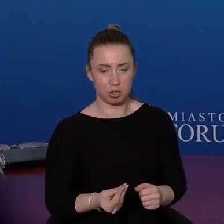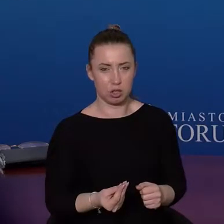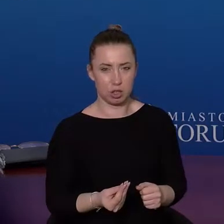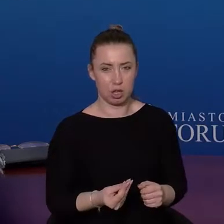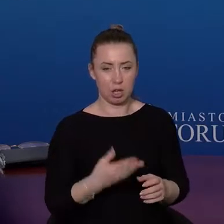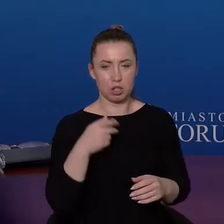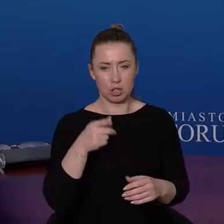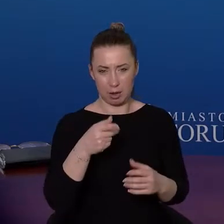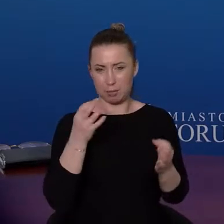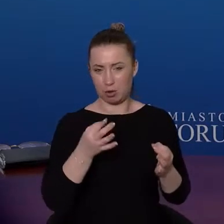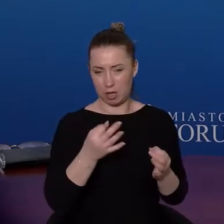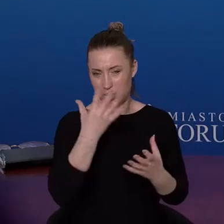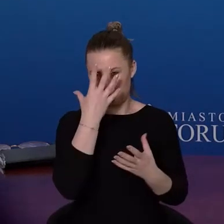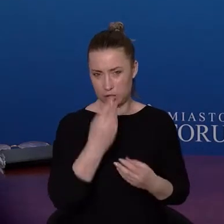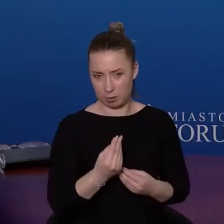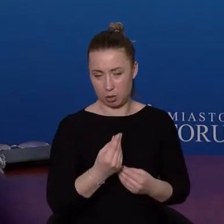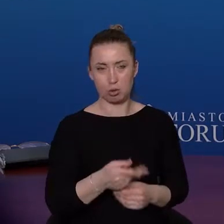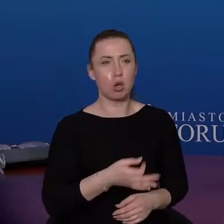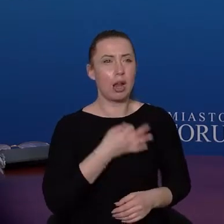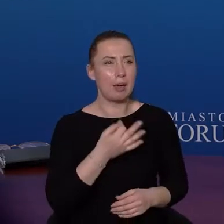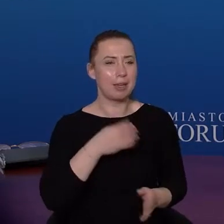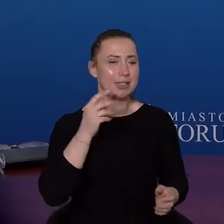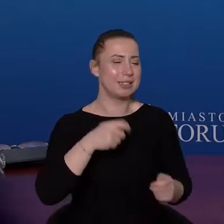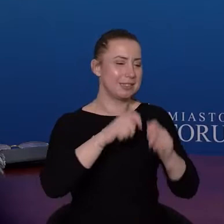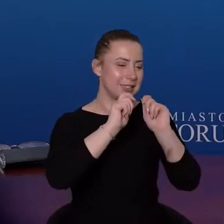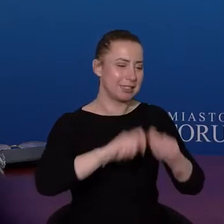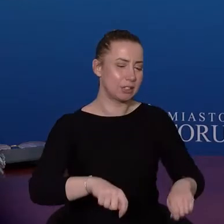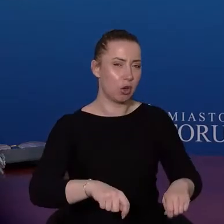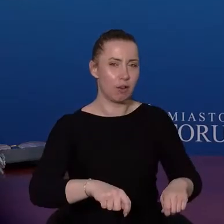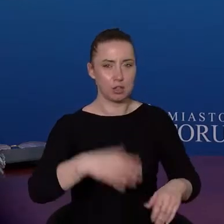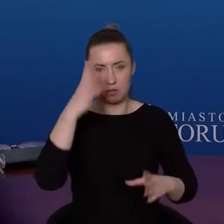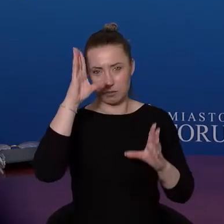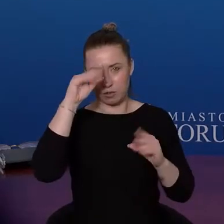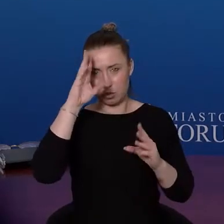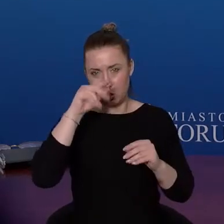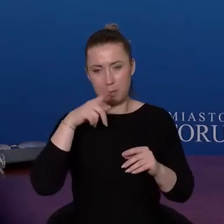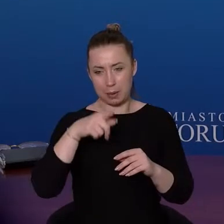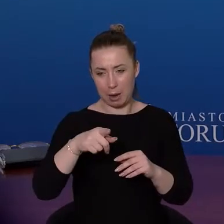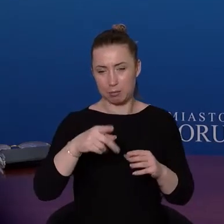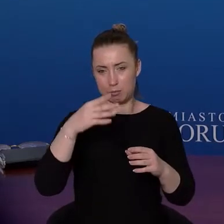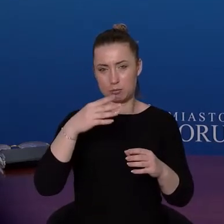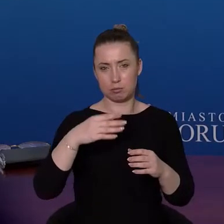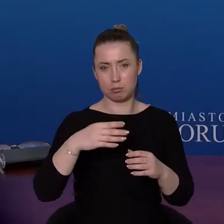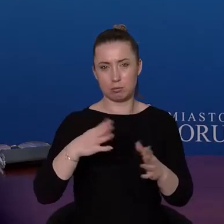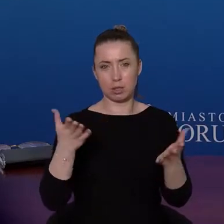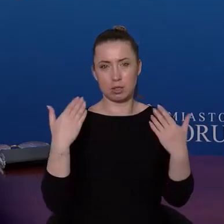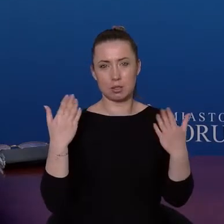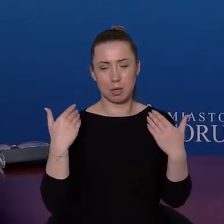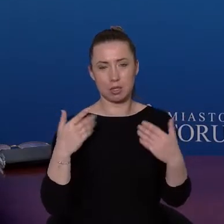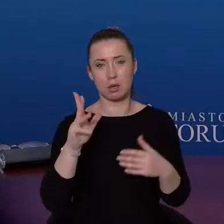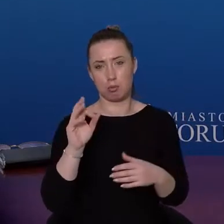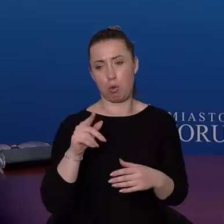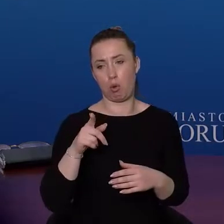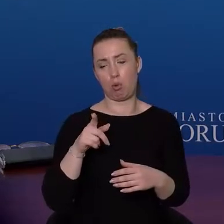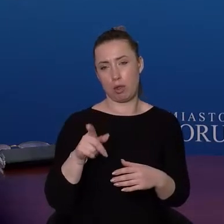po prostu zrezygnować możliwości wieczorno-nocnego spacerowania, mając świadomość, że rzeczywiście teren może